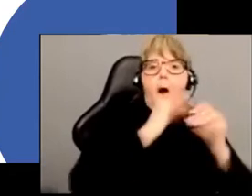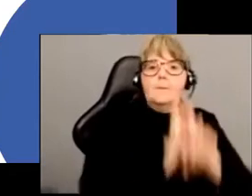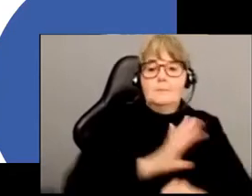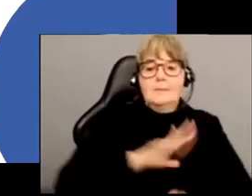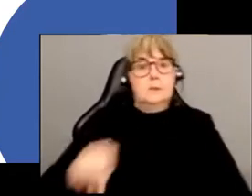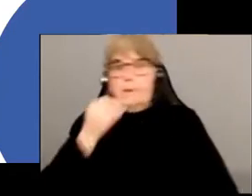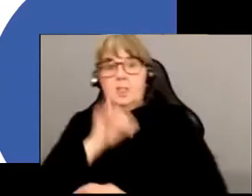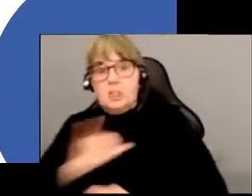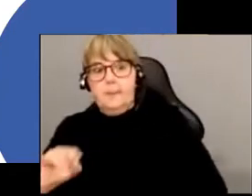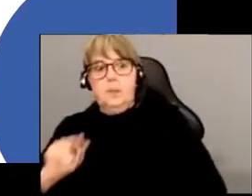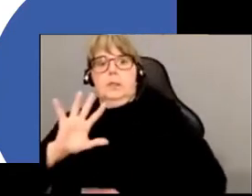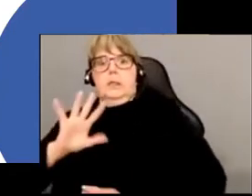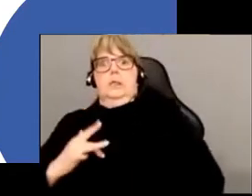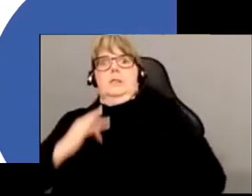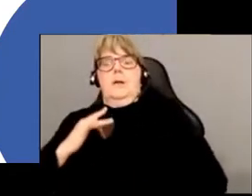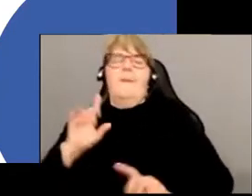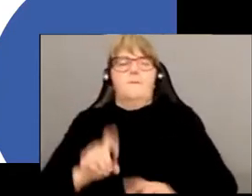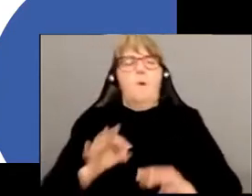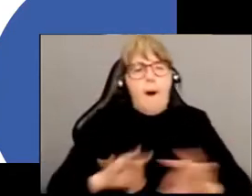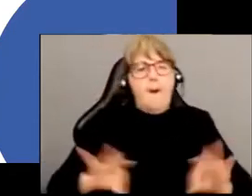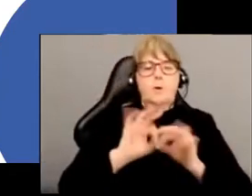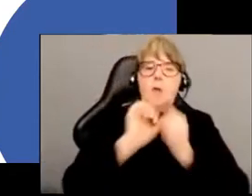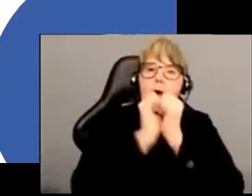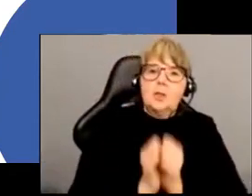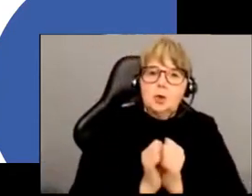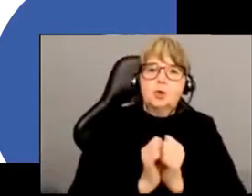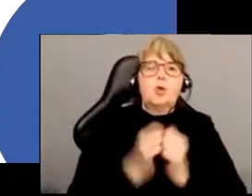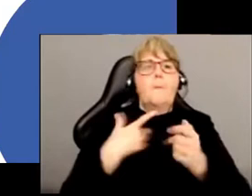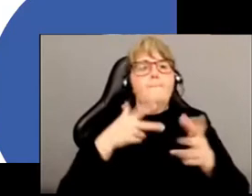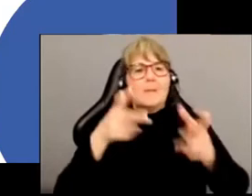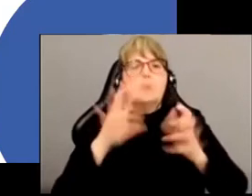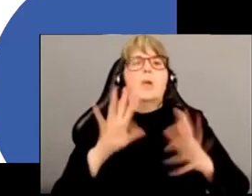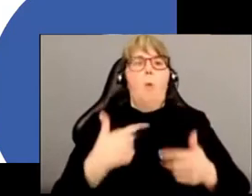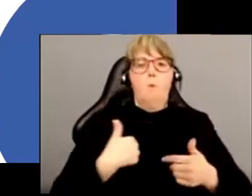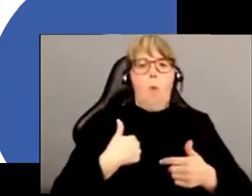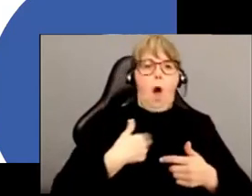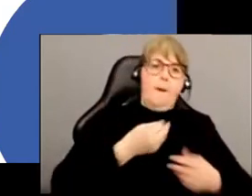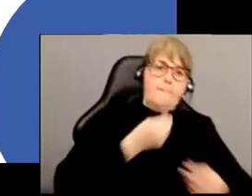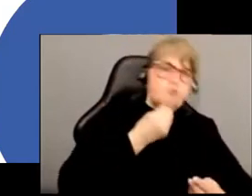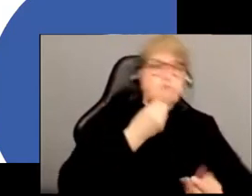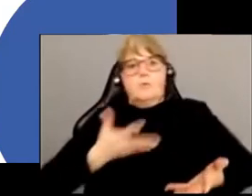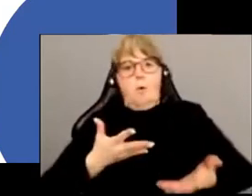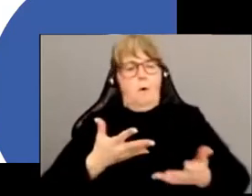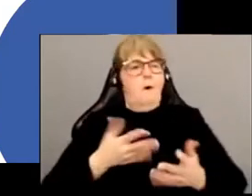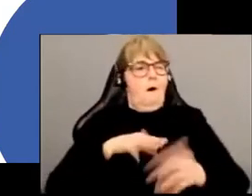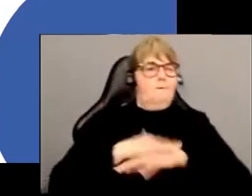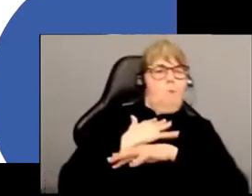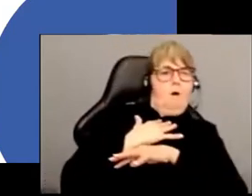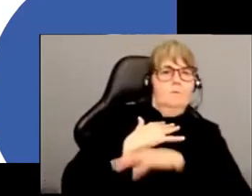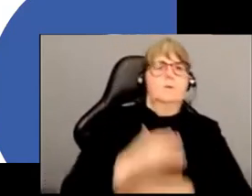'ajuster en quelque sorte nos perceptions des animaux en fonction du sort qu'on leur réserve. Donc ça finalement, ça va organiser